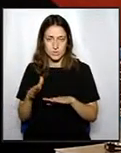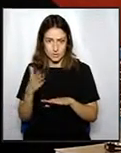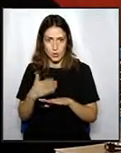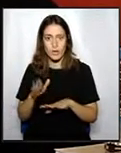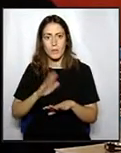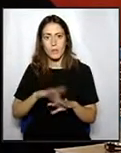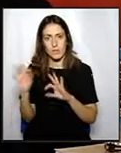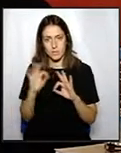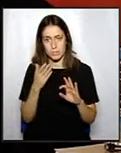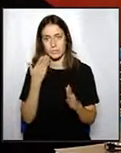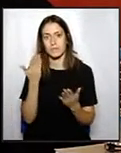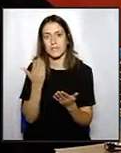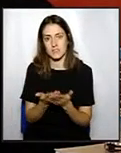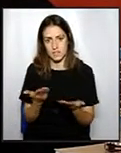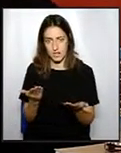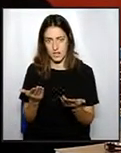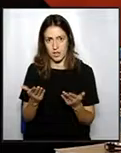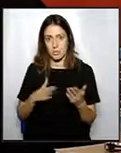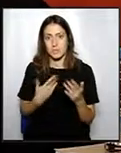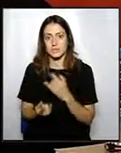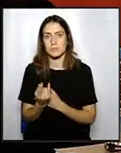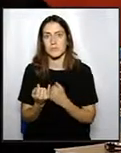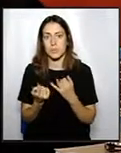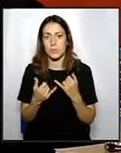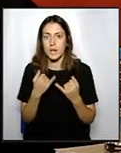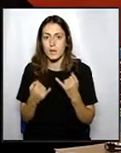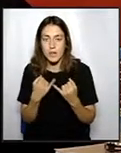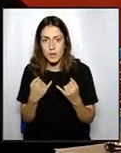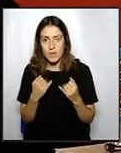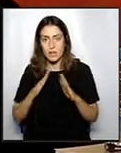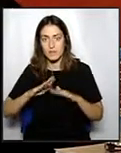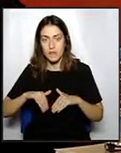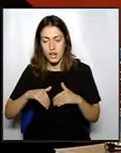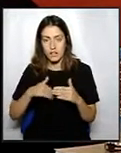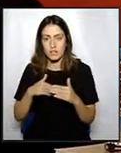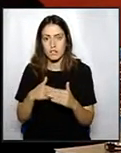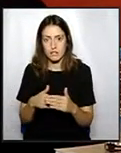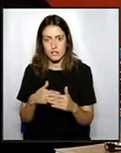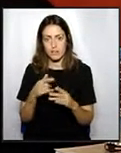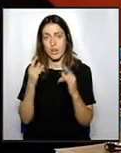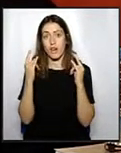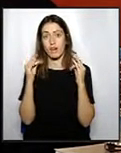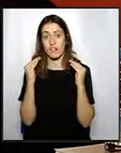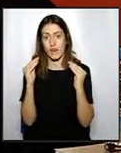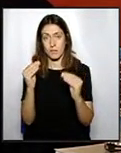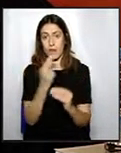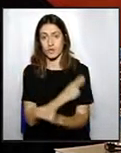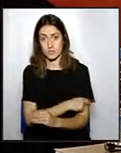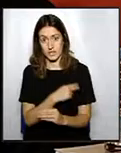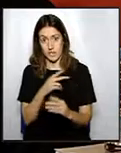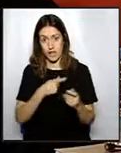devien pensar si entorpim una miqueta el projecte definitiu i quin dia passa anys empeny i si l'obra de la Rambu Hospital i els botiguers